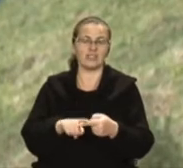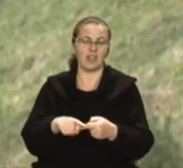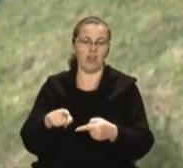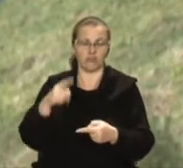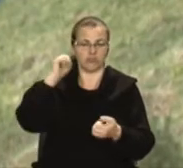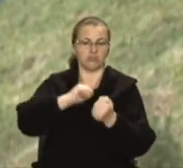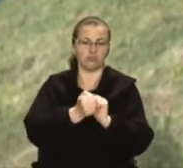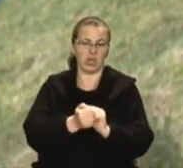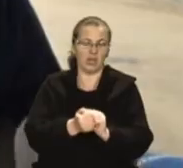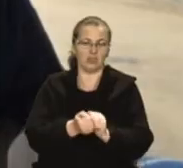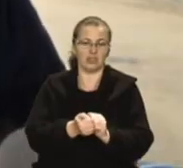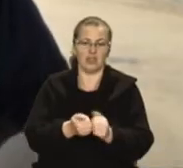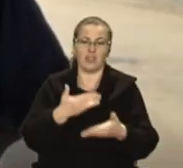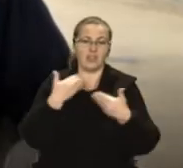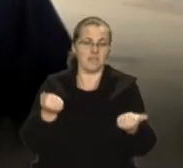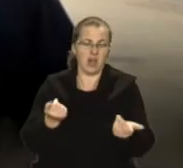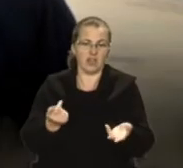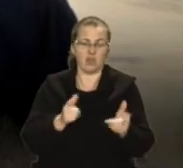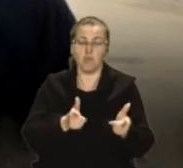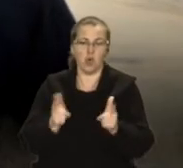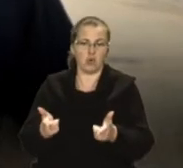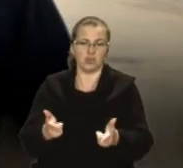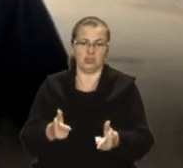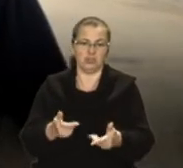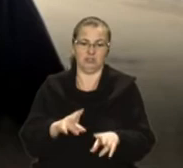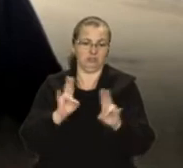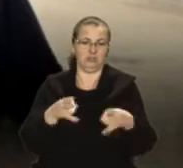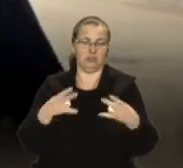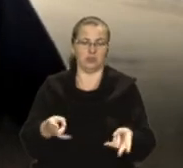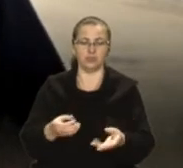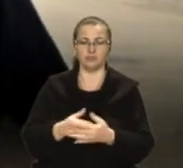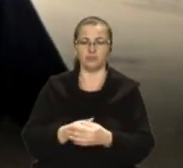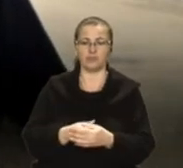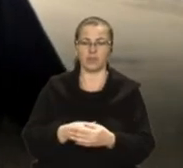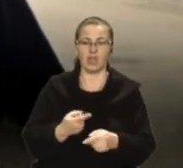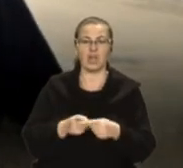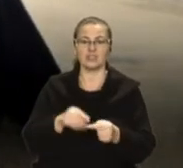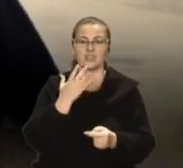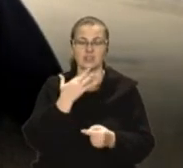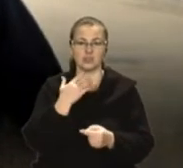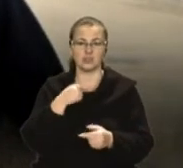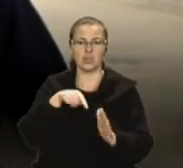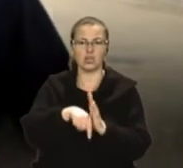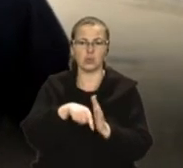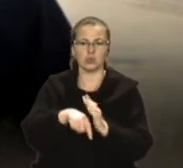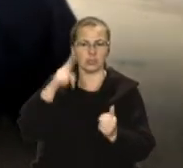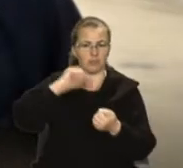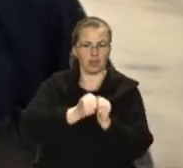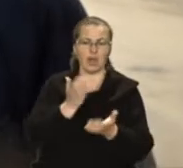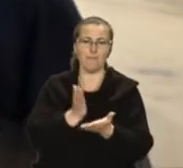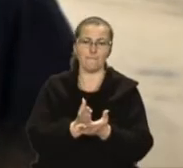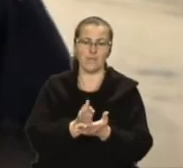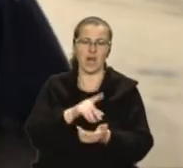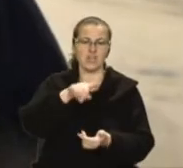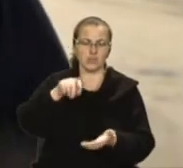зобов'язані узгоджувати. Наразі в мене є документи, і Стільське городище пам'ятка національного значення має інвентарний номер і